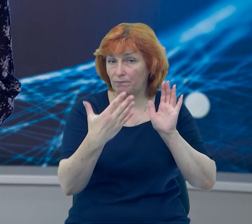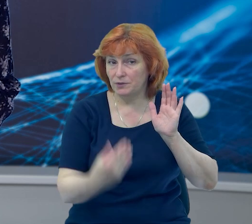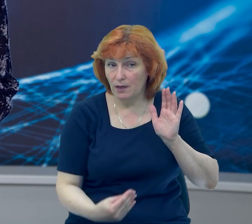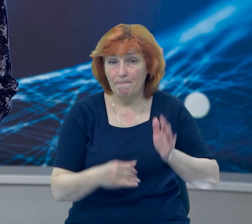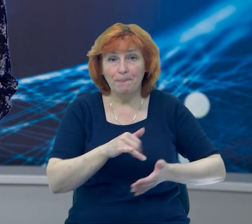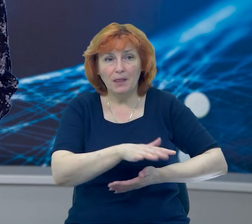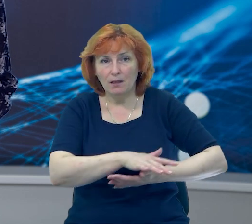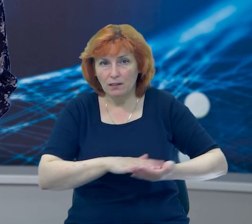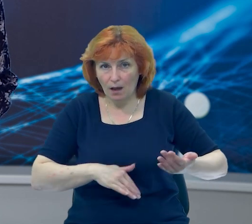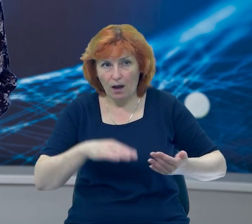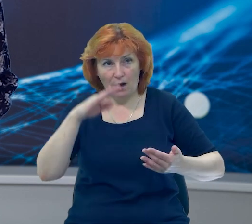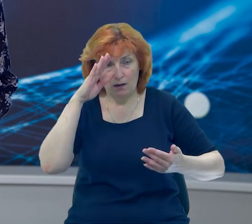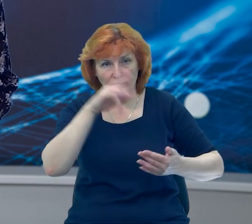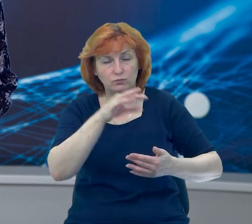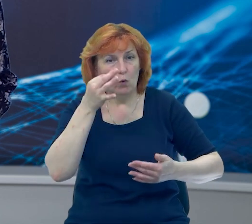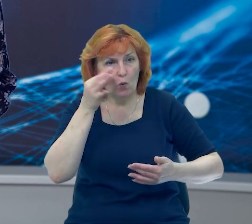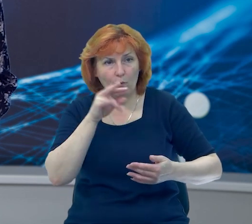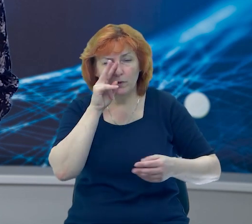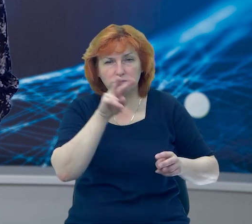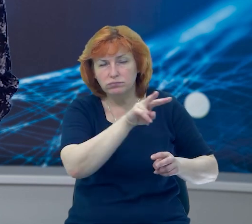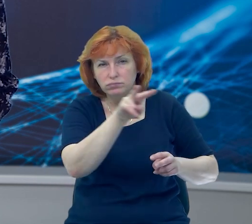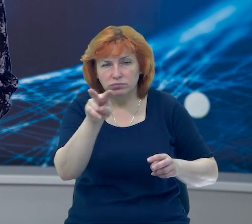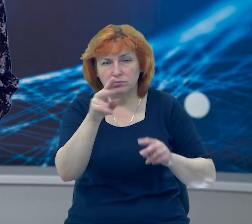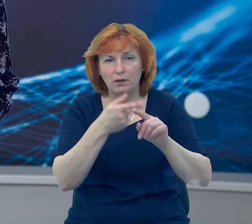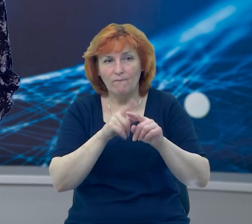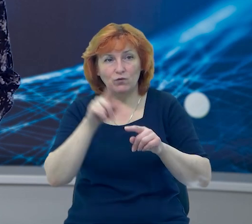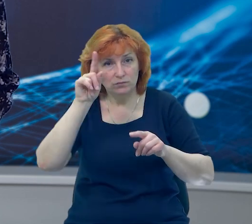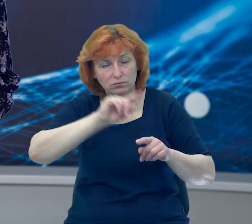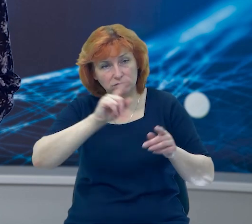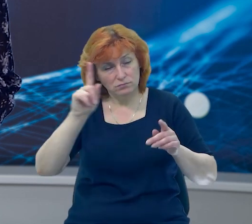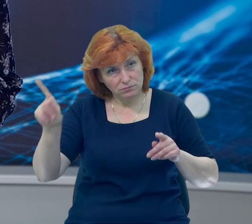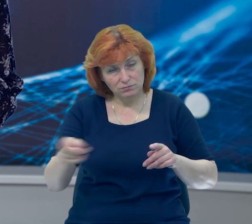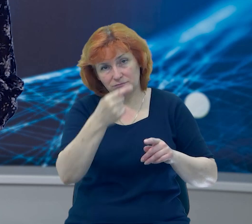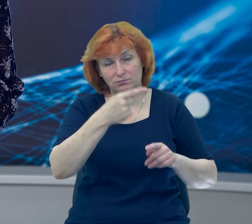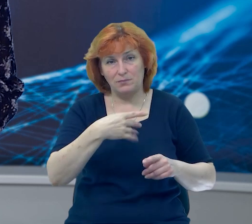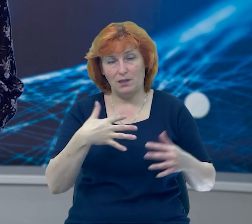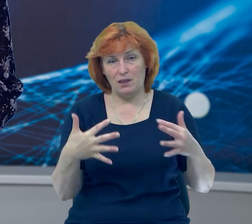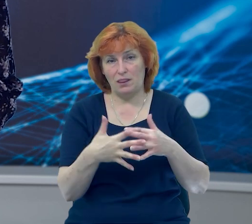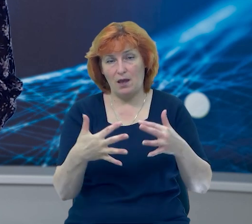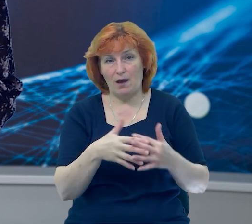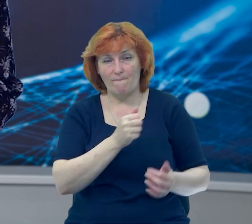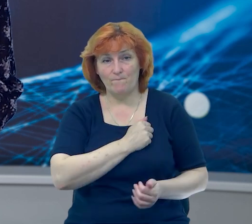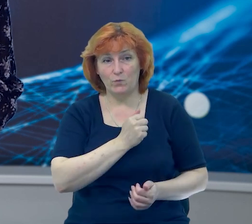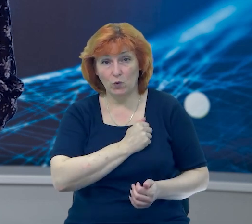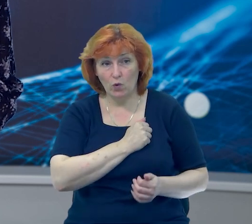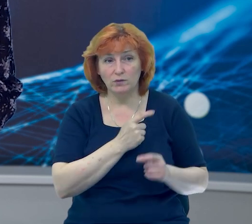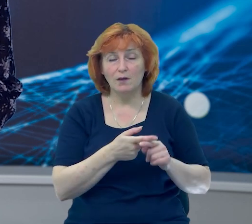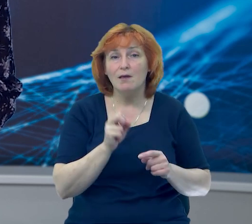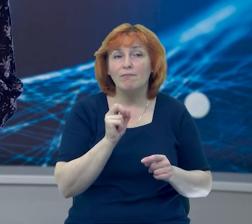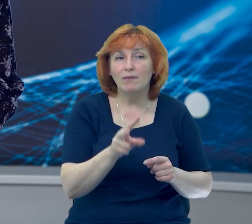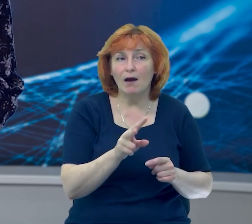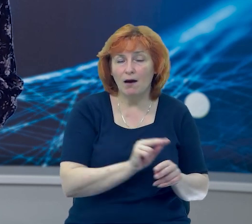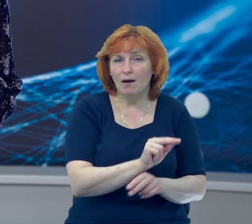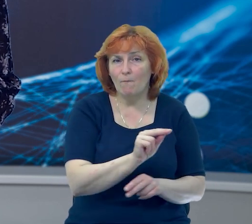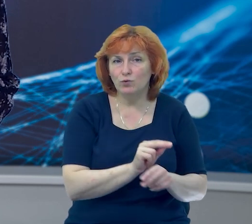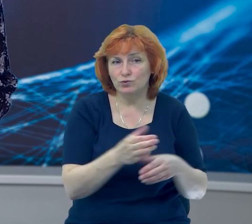оператори БПЛА будуть очима своїх батальйонів на фронті. Як готують підсилення для Збройних Сил в рамках проєкту